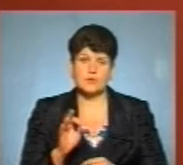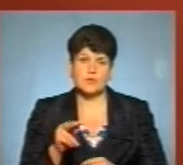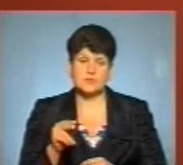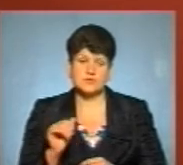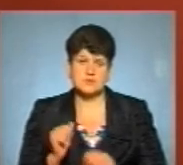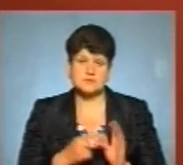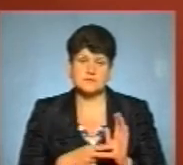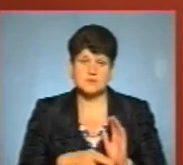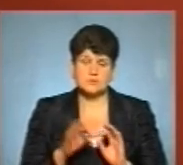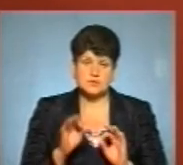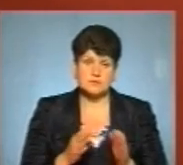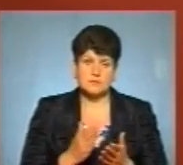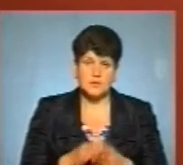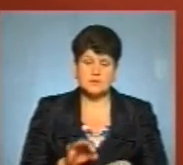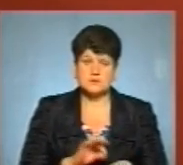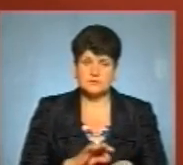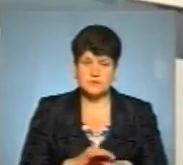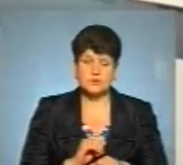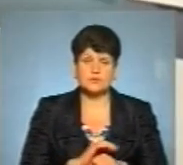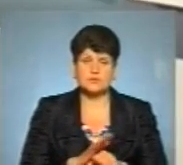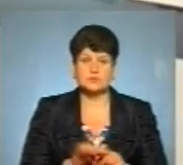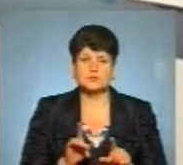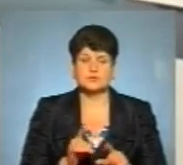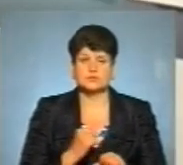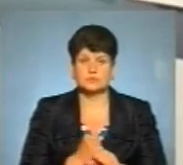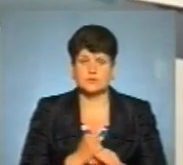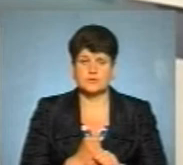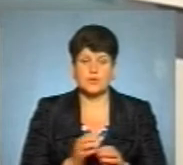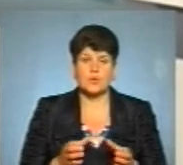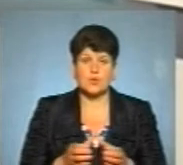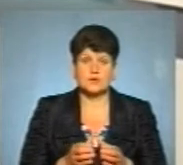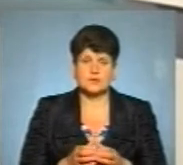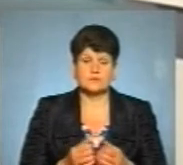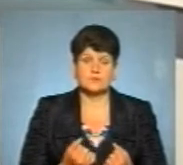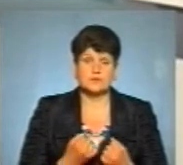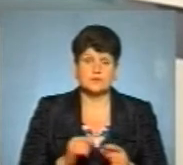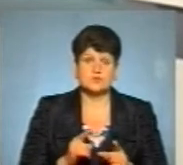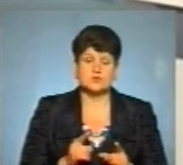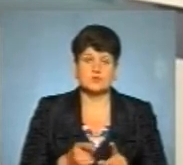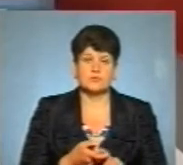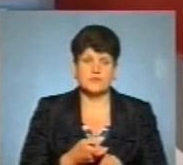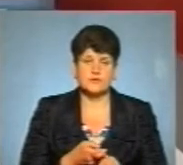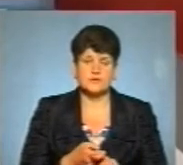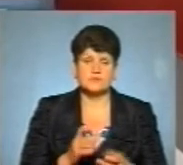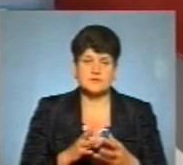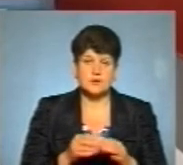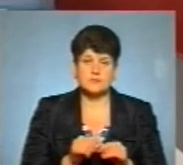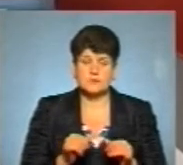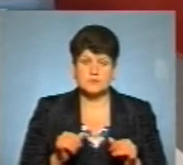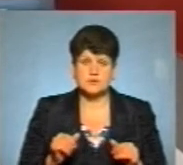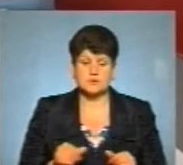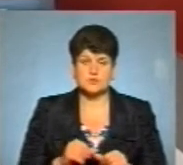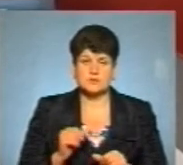70% має переговорити коронавірусом, щоб сформувався колективний імунітет і щоб вірус загалом не поширювався,